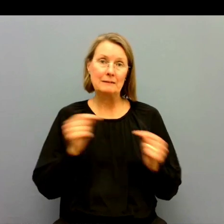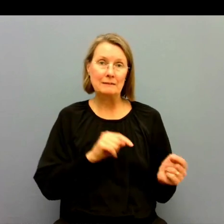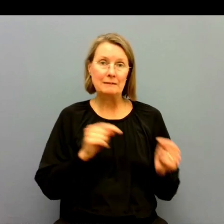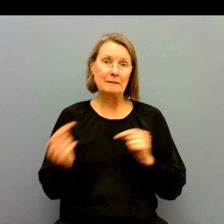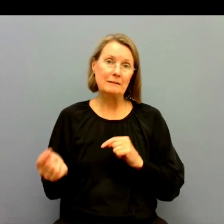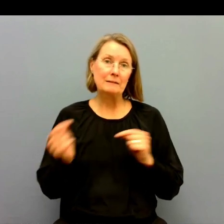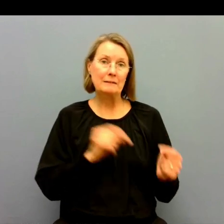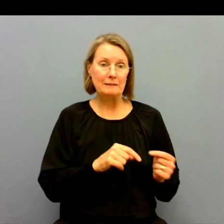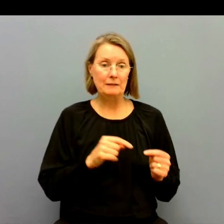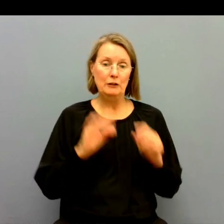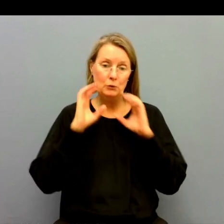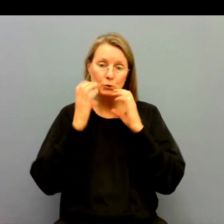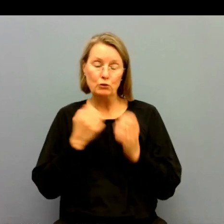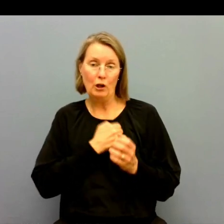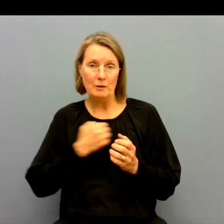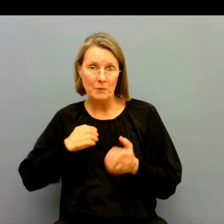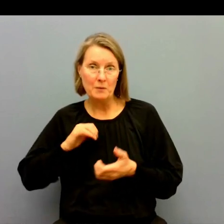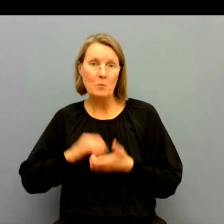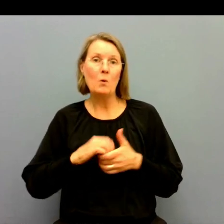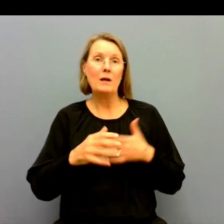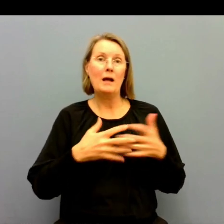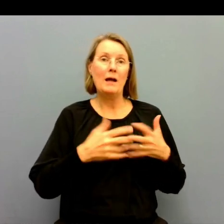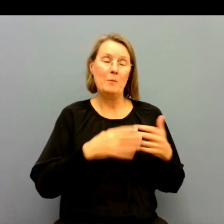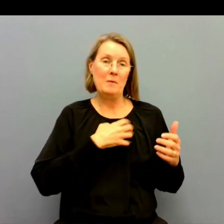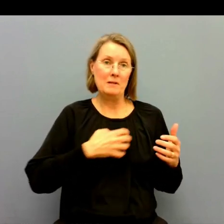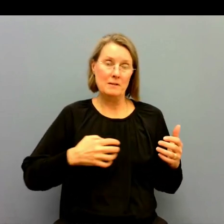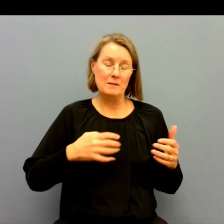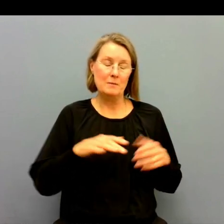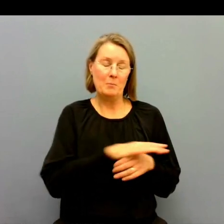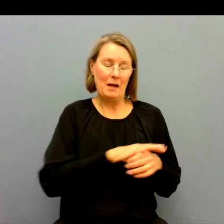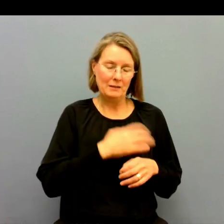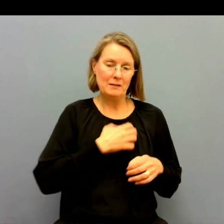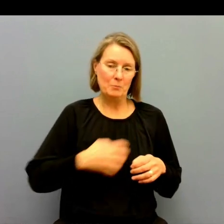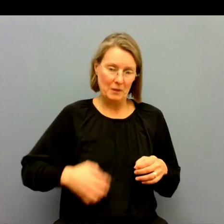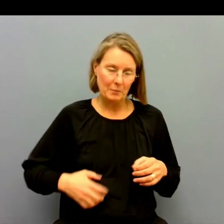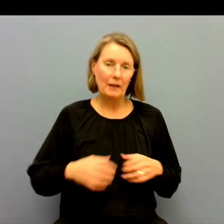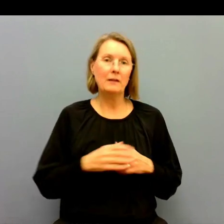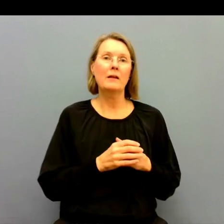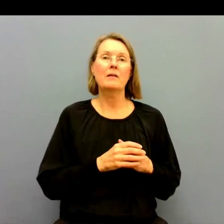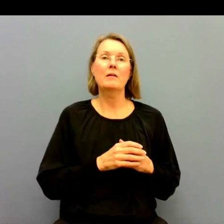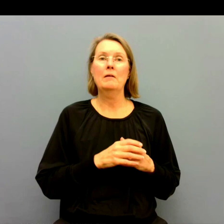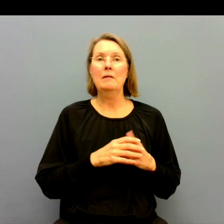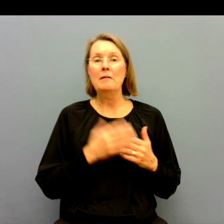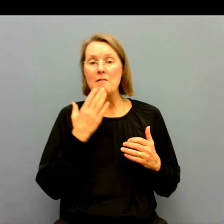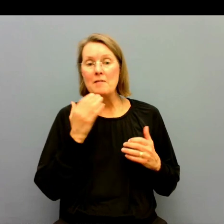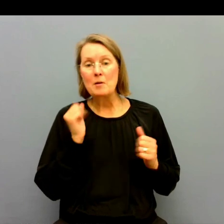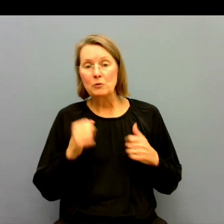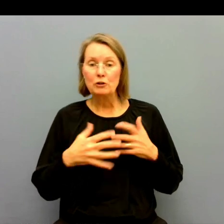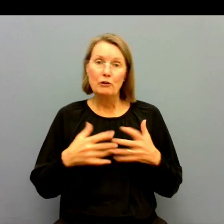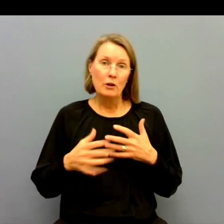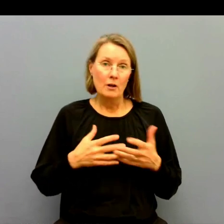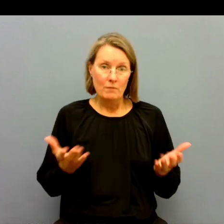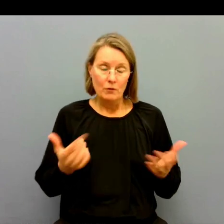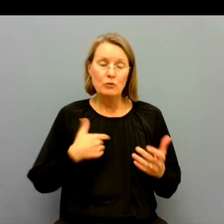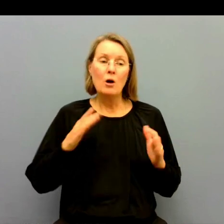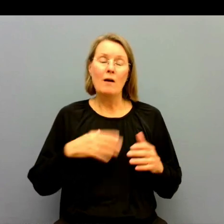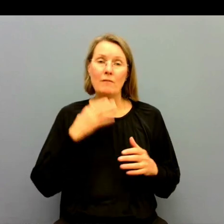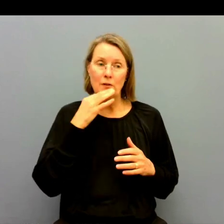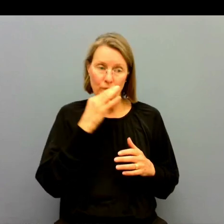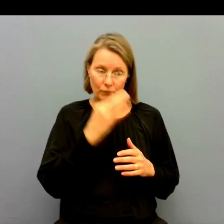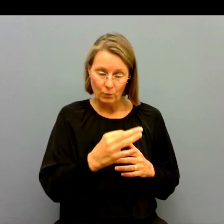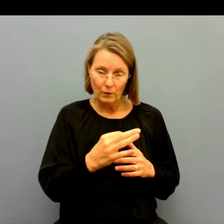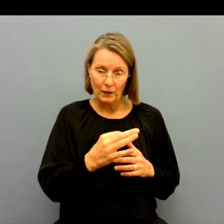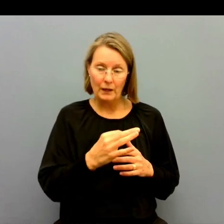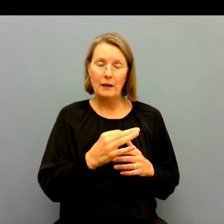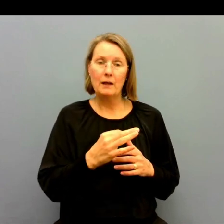Socialdepartementet och Arbetsmarknadsdepartementet kring vem som ansvarigt eftersom utredningen berör hårda delarna. Jag har